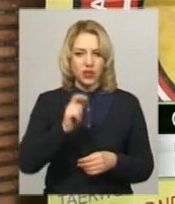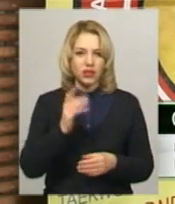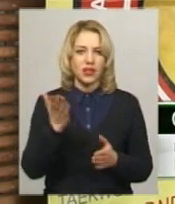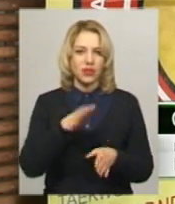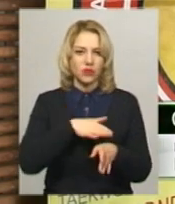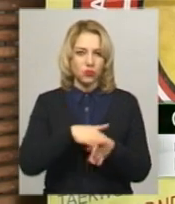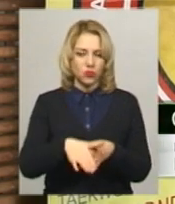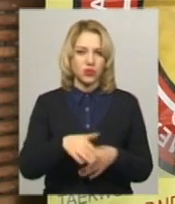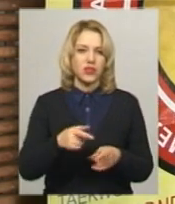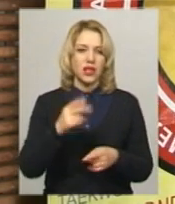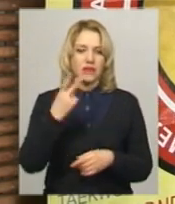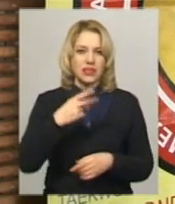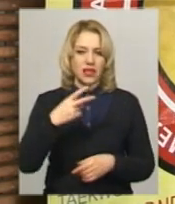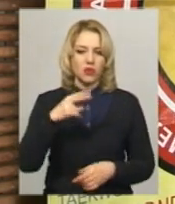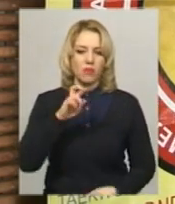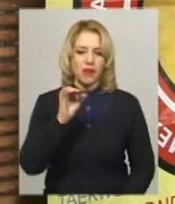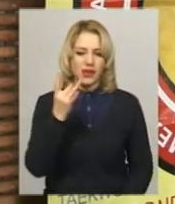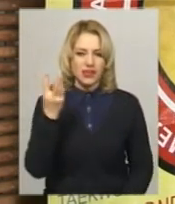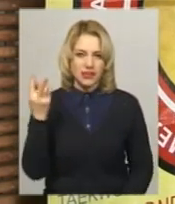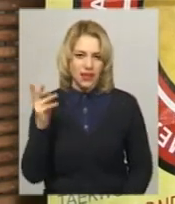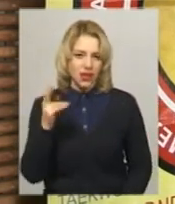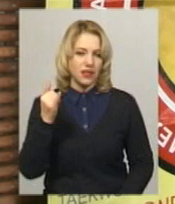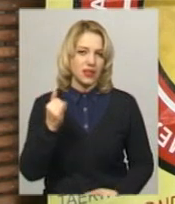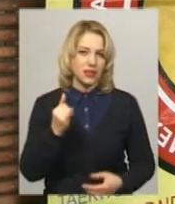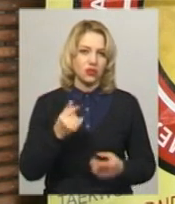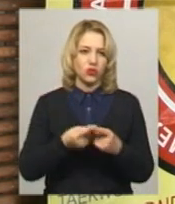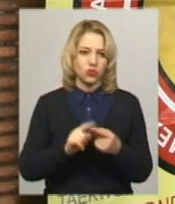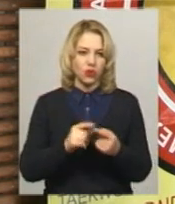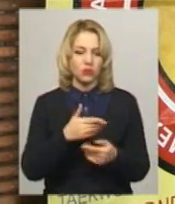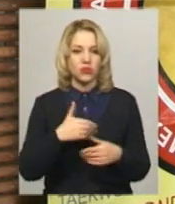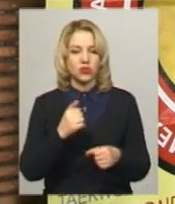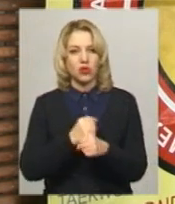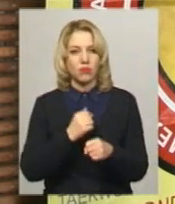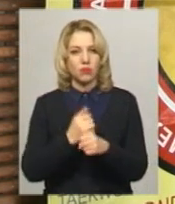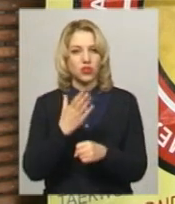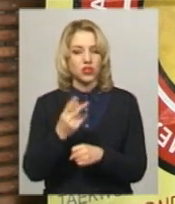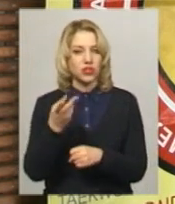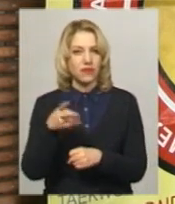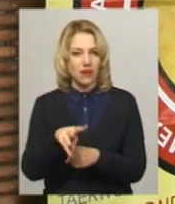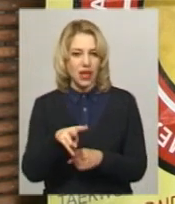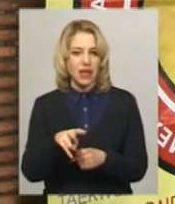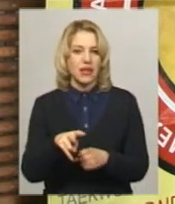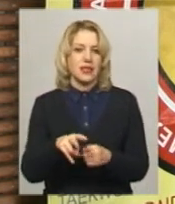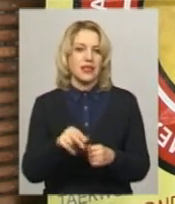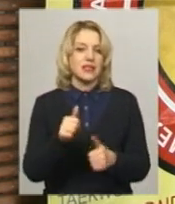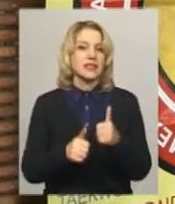20 березня. До цього, що ми зробимо два старти